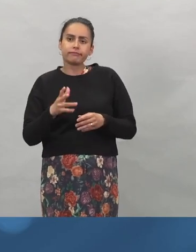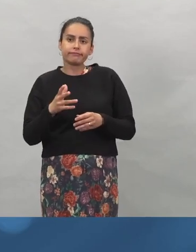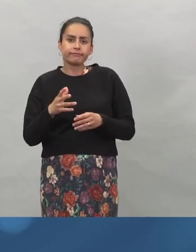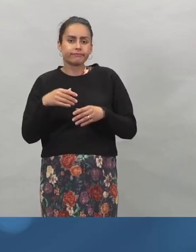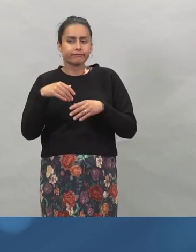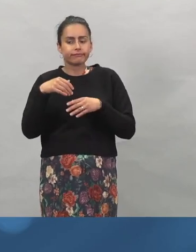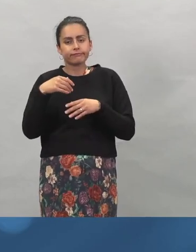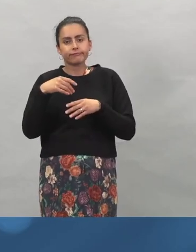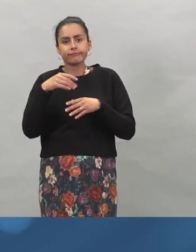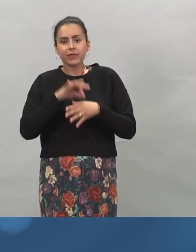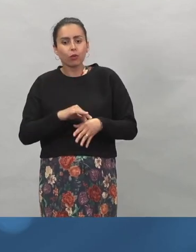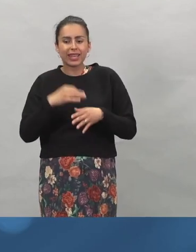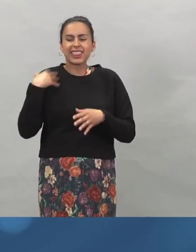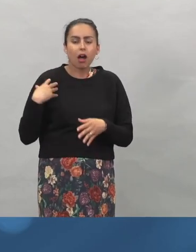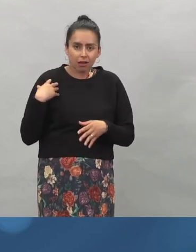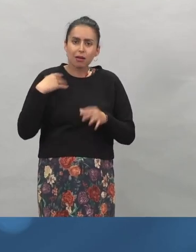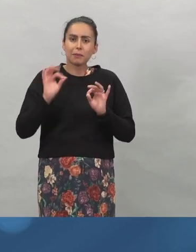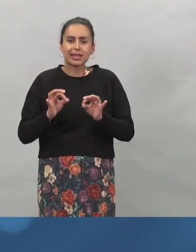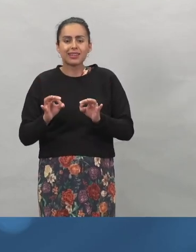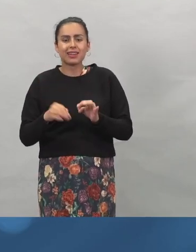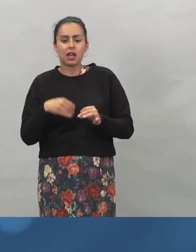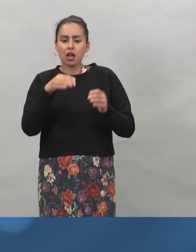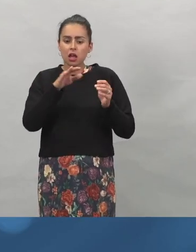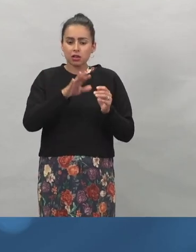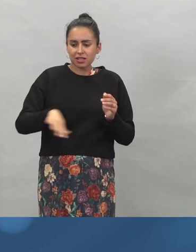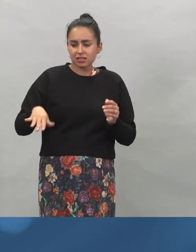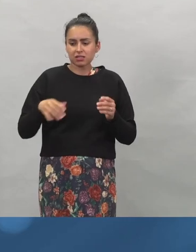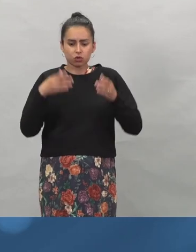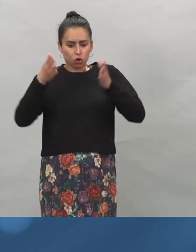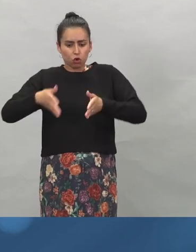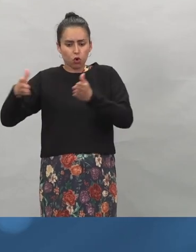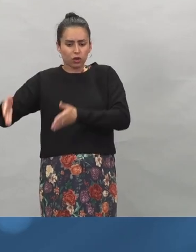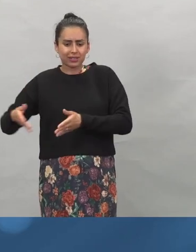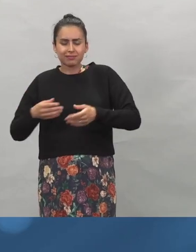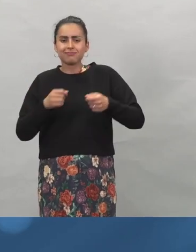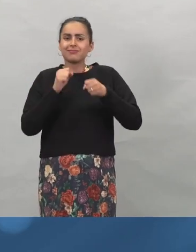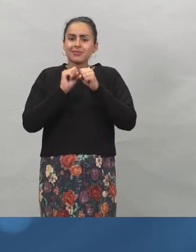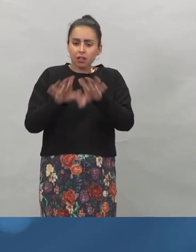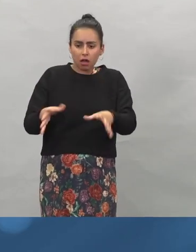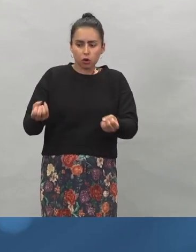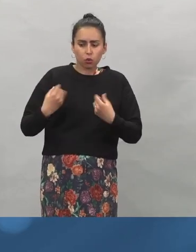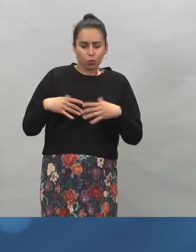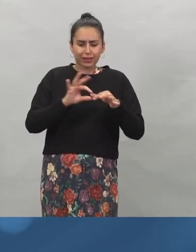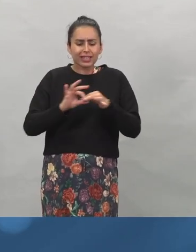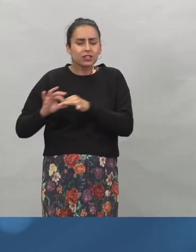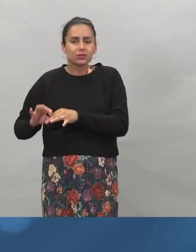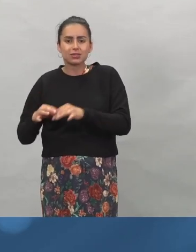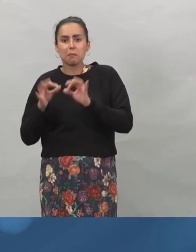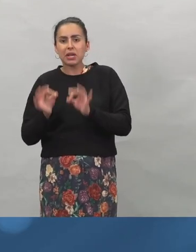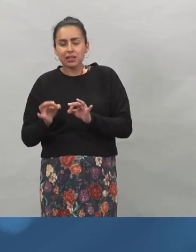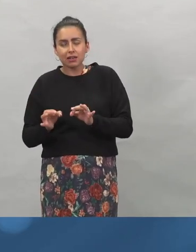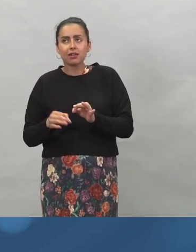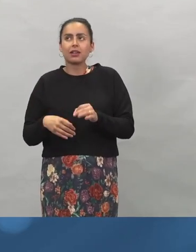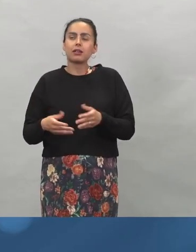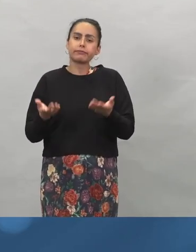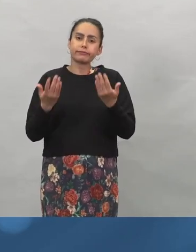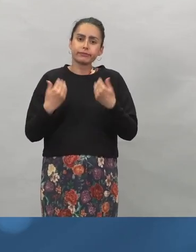lasten riskiryhmiä, mikä lasten rooli on tartuntaketjuissa, mikä on rokotteen